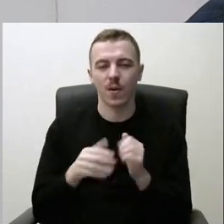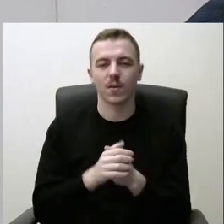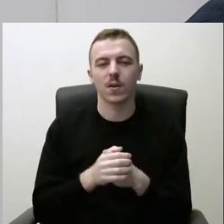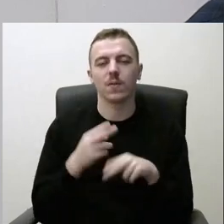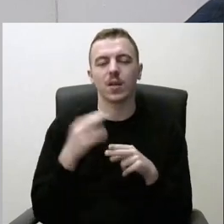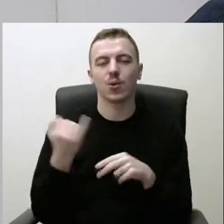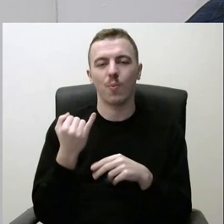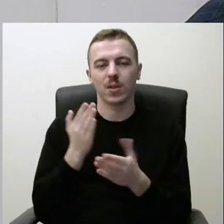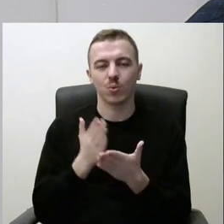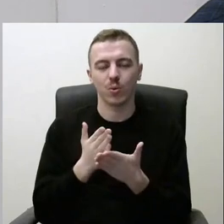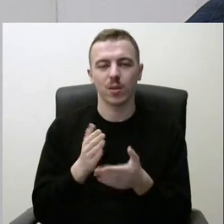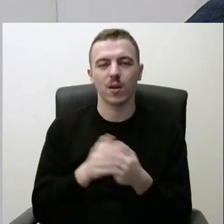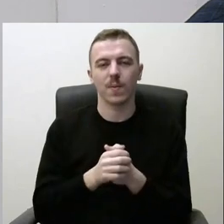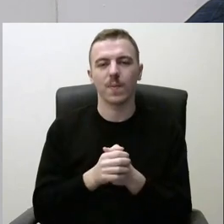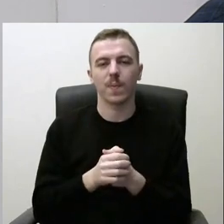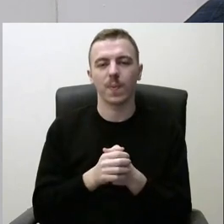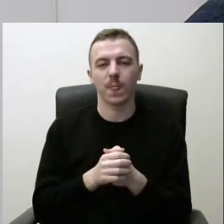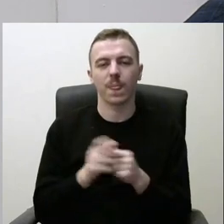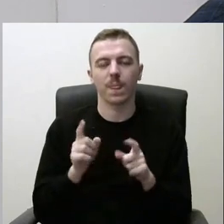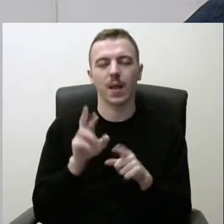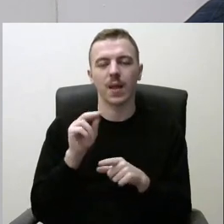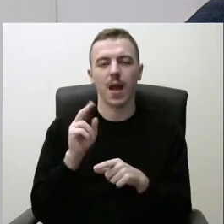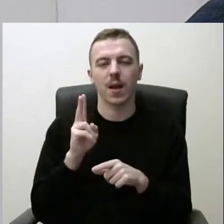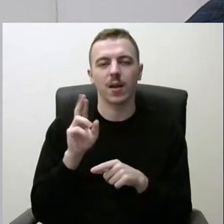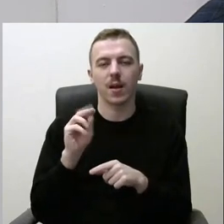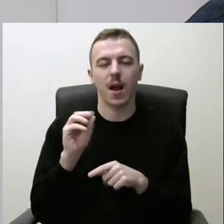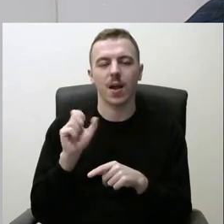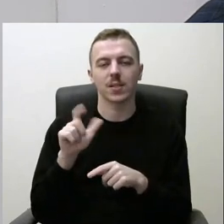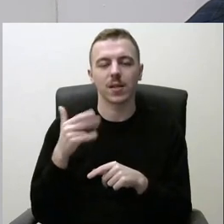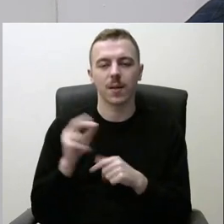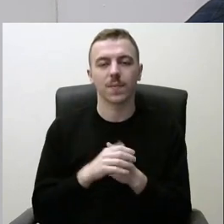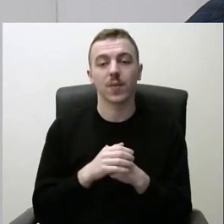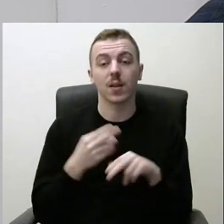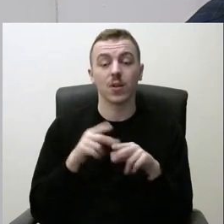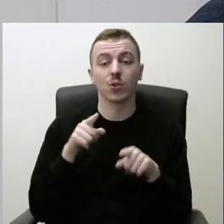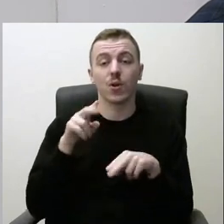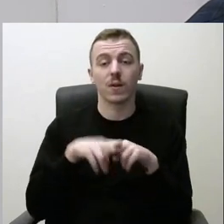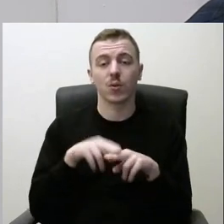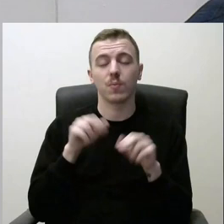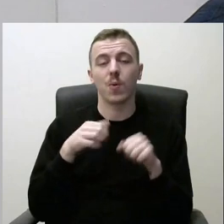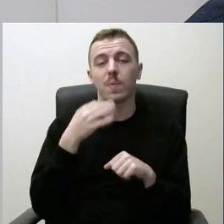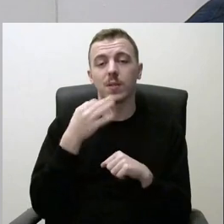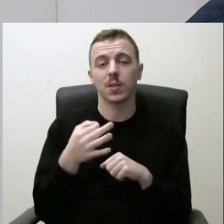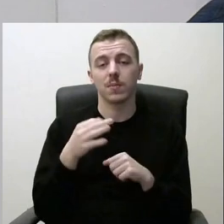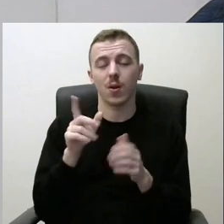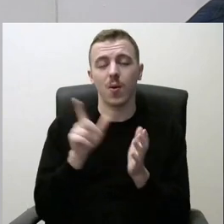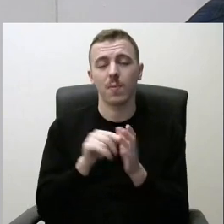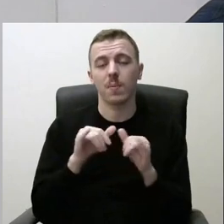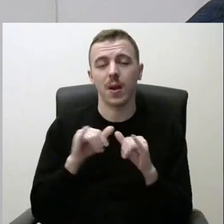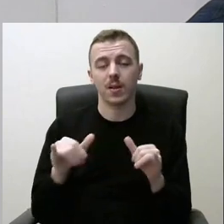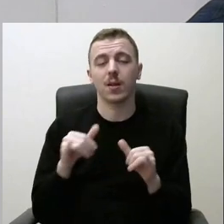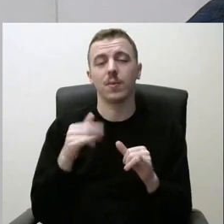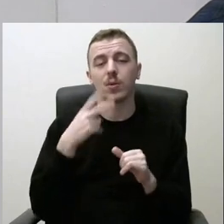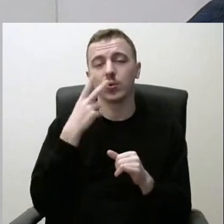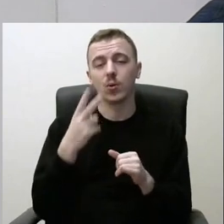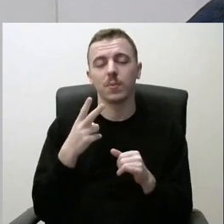duomesnių ir rekreacinių. Tai tikrai irgi šitoje vietoje, galima sakyti, turėtų būti plėstara ir žiūrimą į